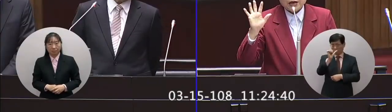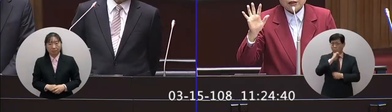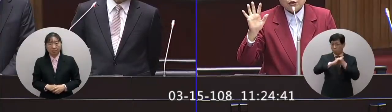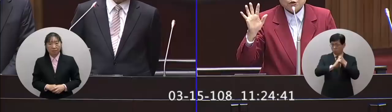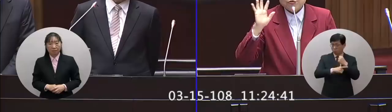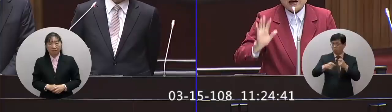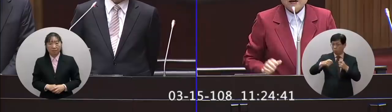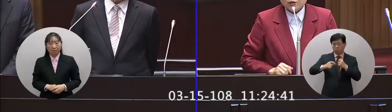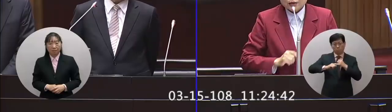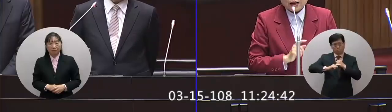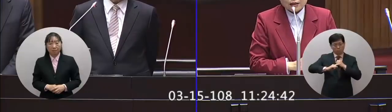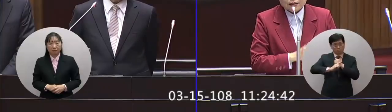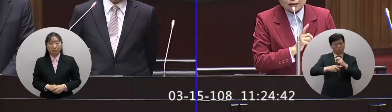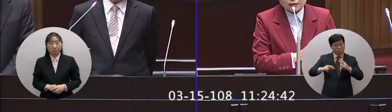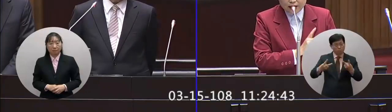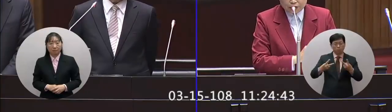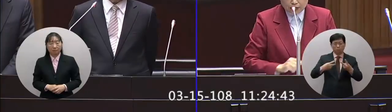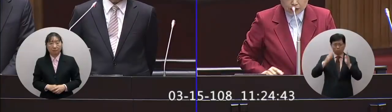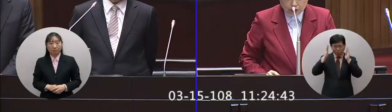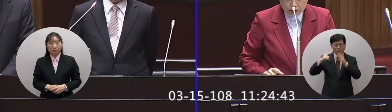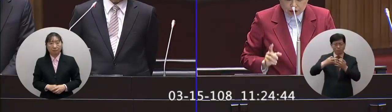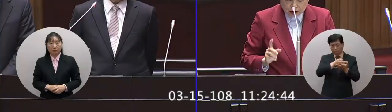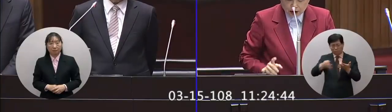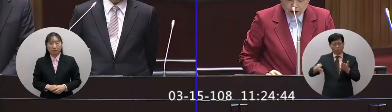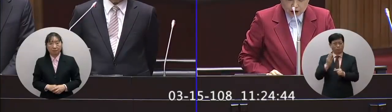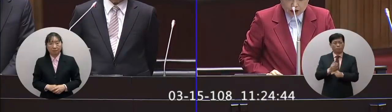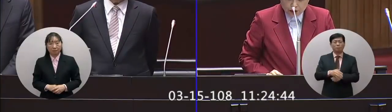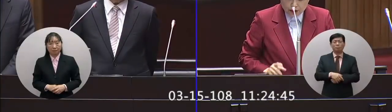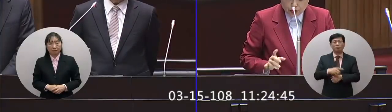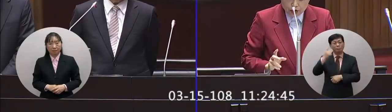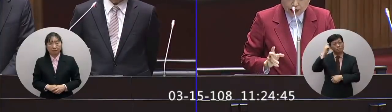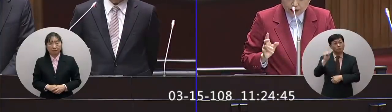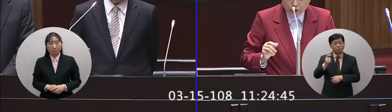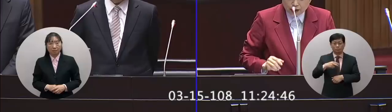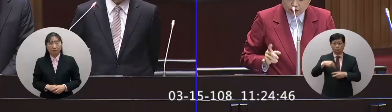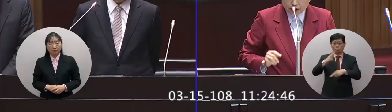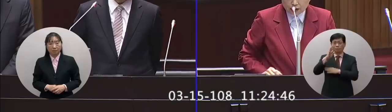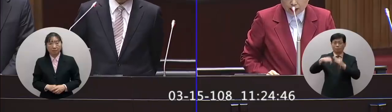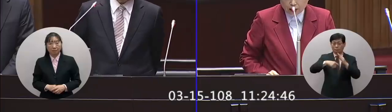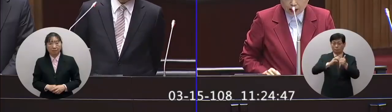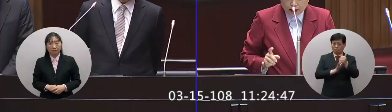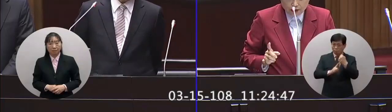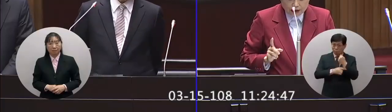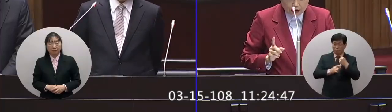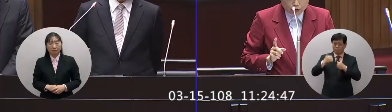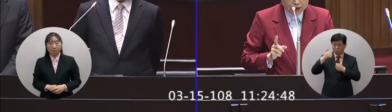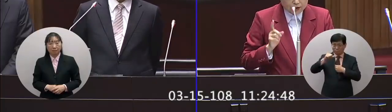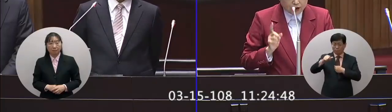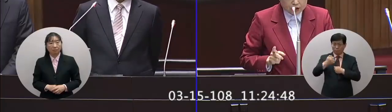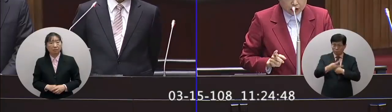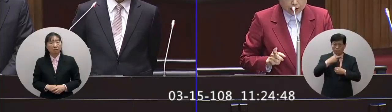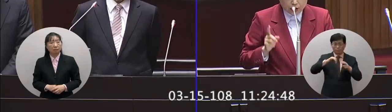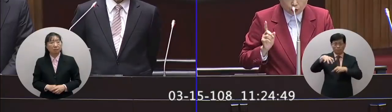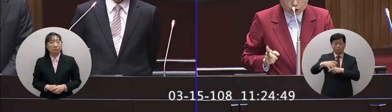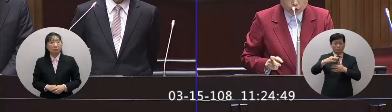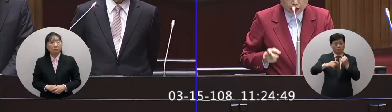法律案的修法我更正在連署當中就是行政院組織法第五條第十二條地方制度法